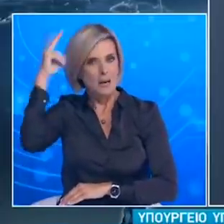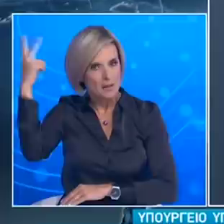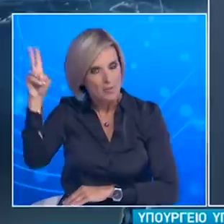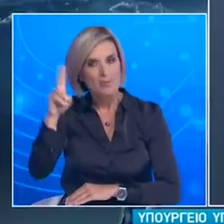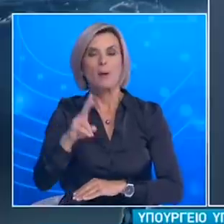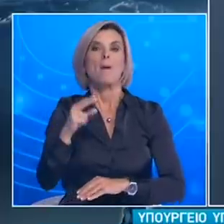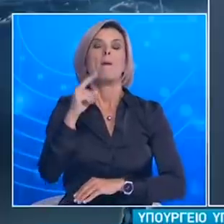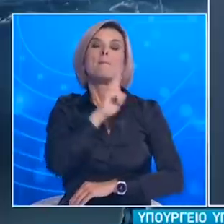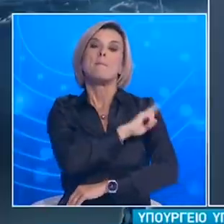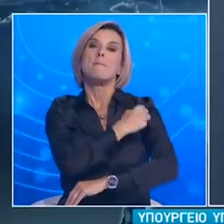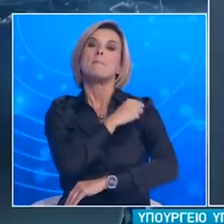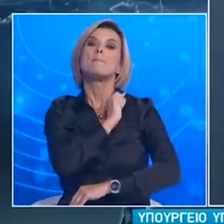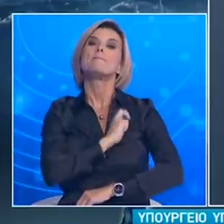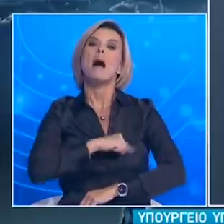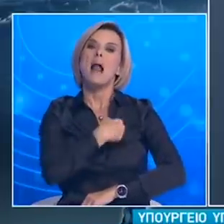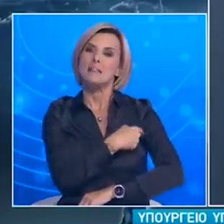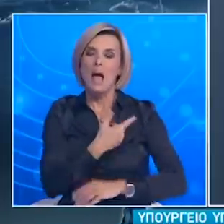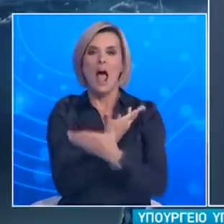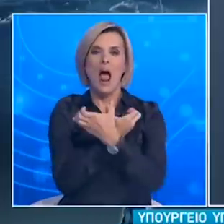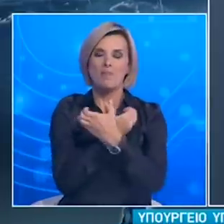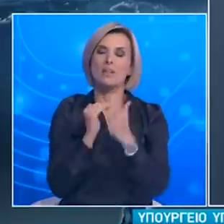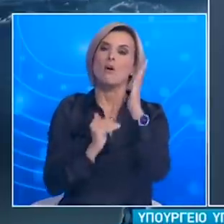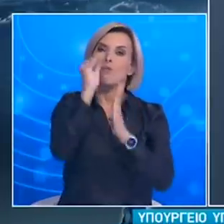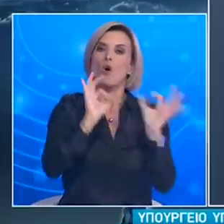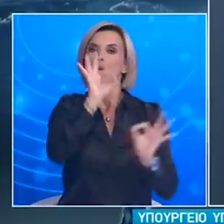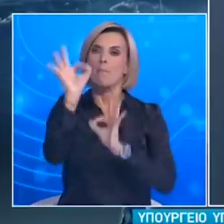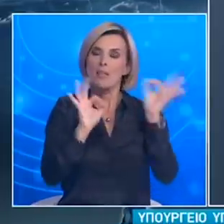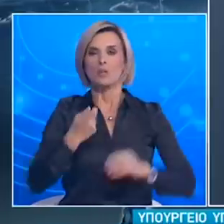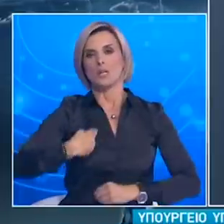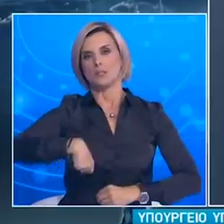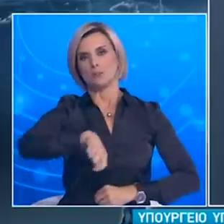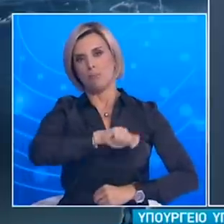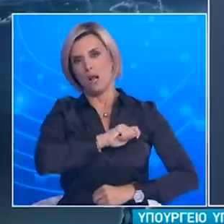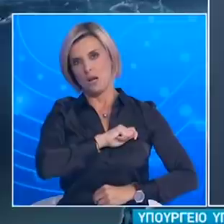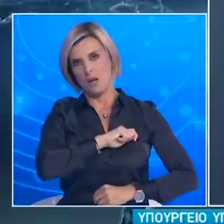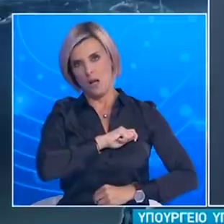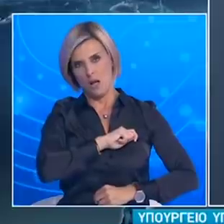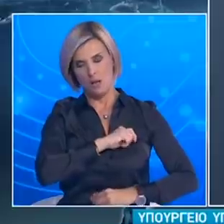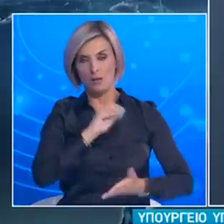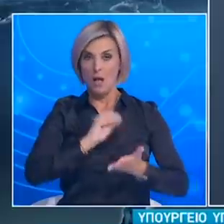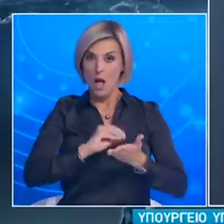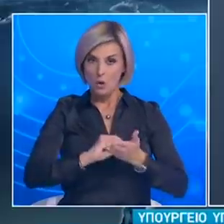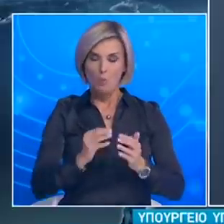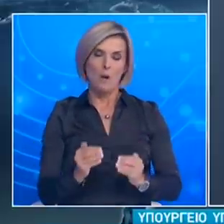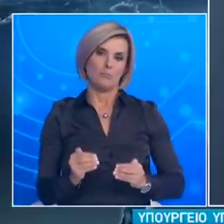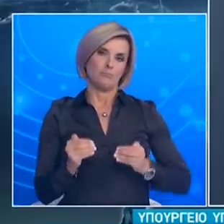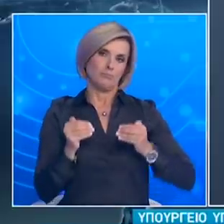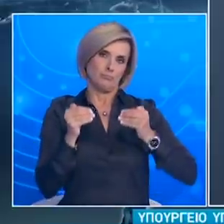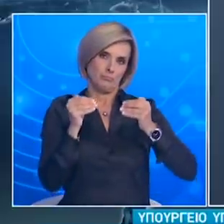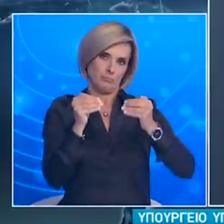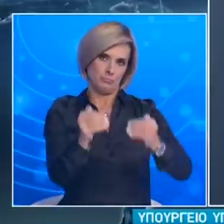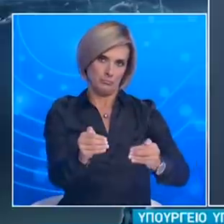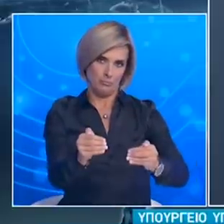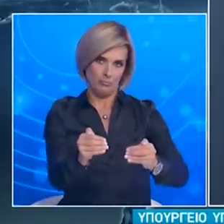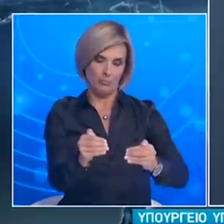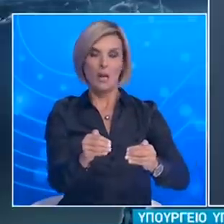τη Μάλτα, την Αλβανία τη Βόρεια Μακεδονία και την Ισπανία. Επίσης σας γνωρίζουμε ότι αναστέλλεται υποχρέωση για